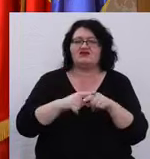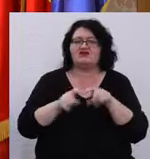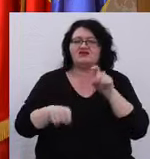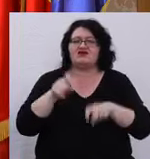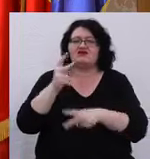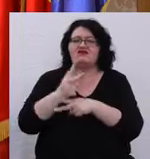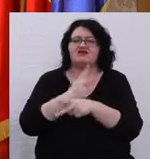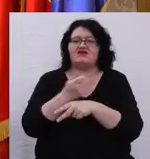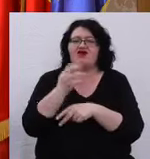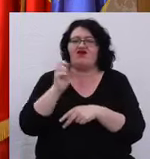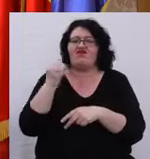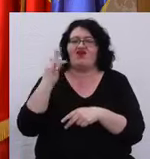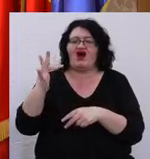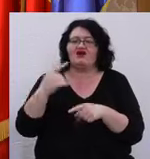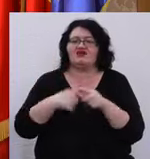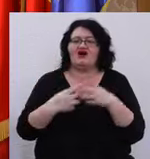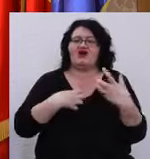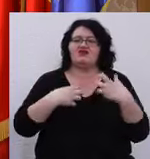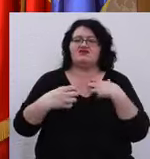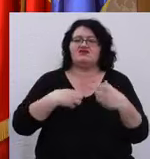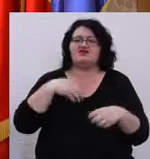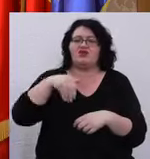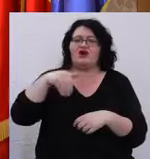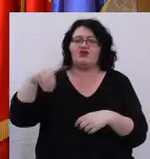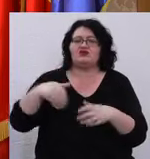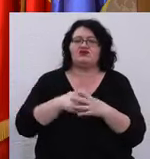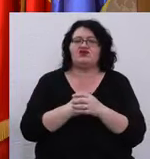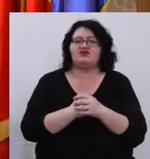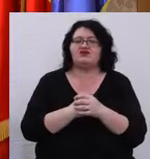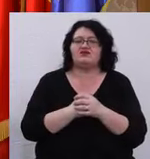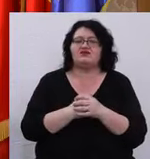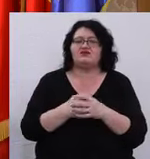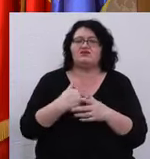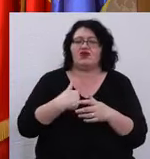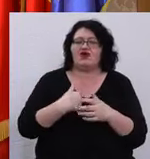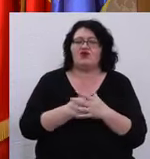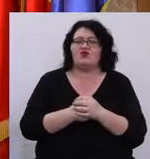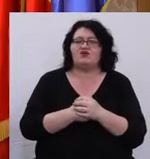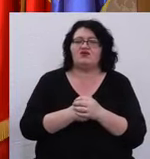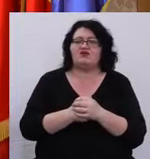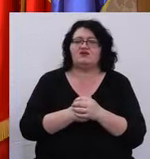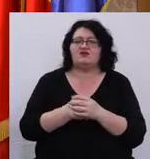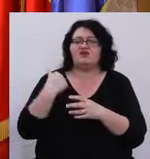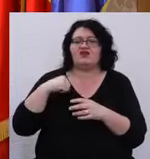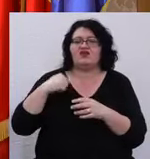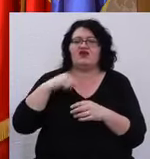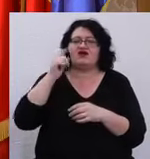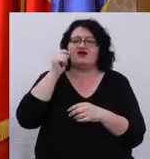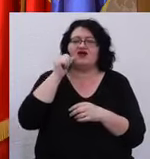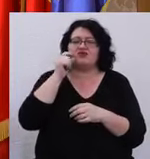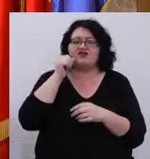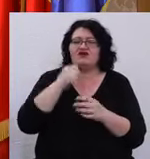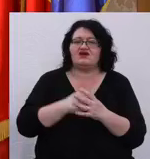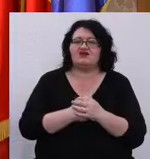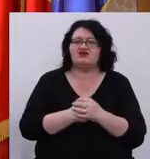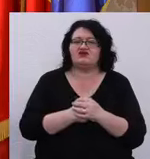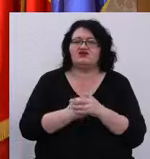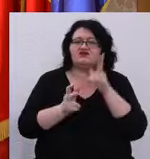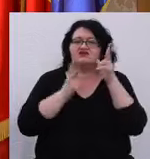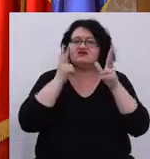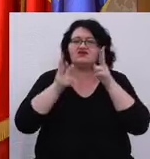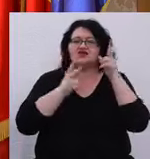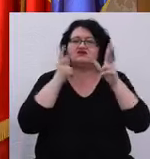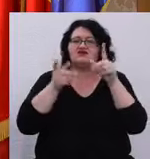secretarul de stat Arafat, actrița Maia Morgenstein, eu. Ieri la Pitești s-a